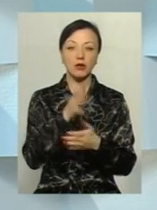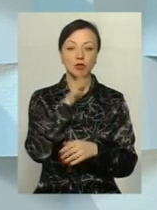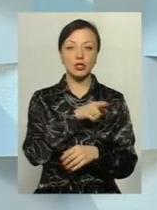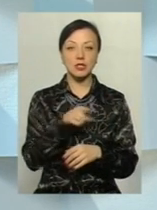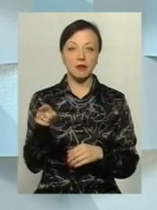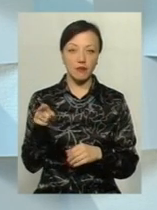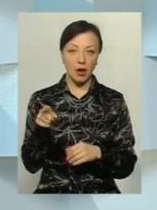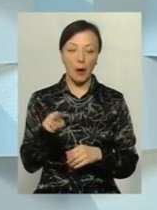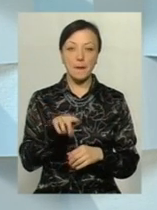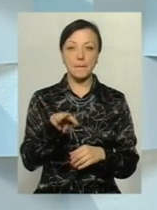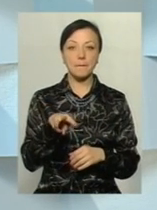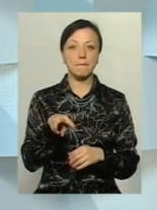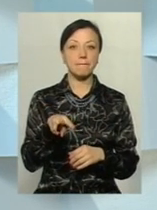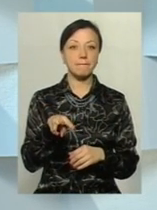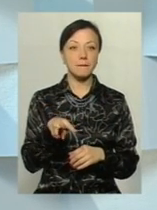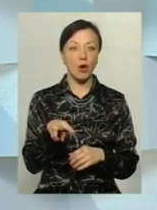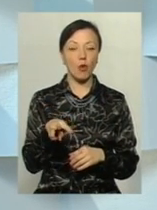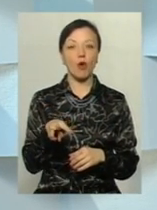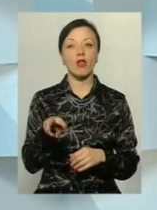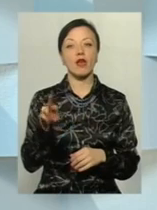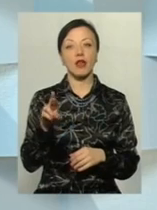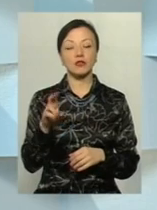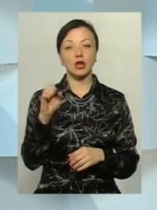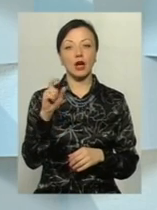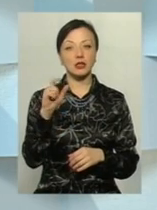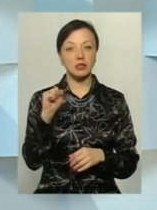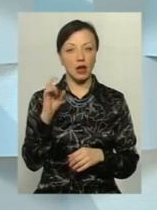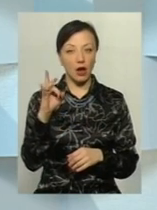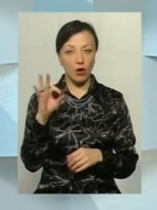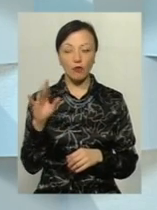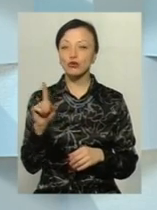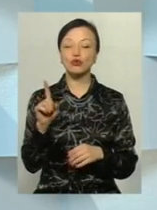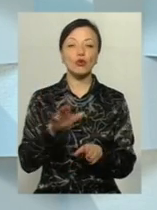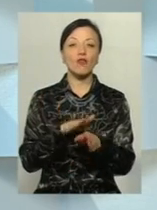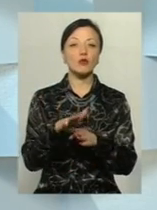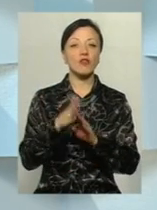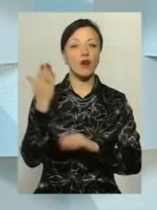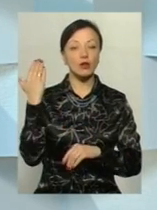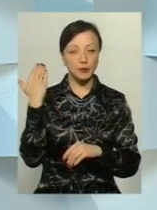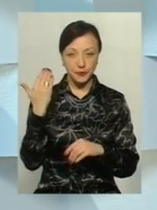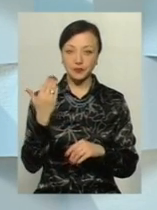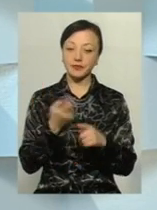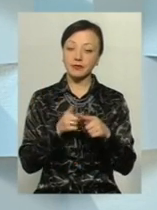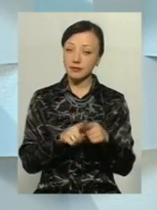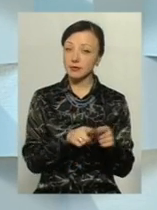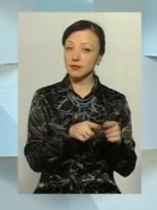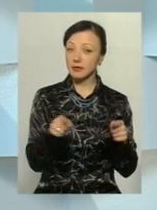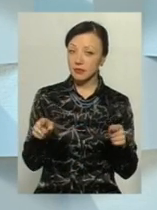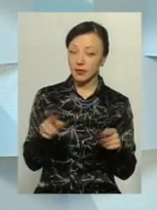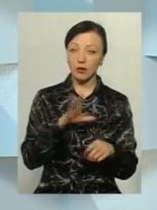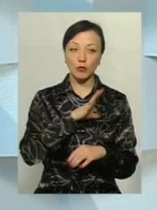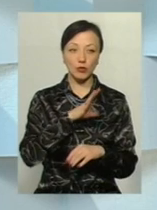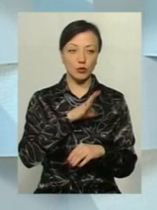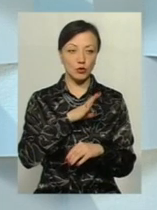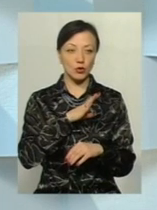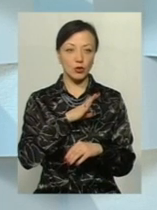Миколи Яновича Азарова, що відбувалося в цей час? В цей час якраз відбувалося переймання